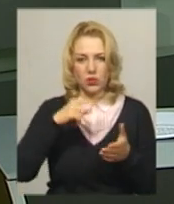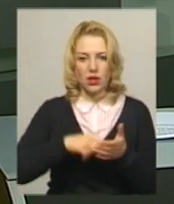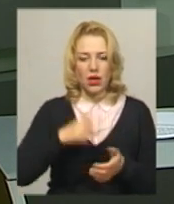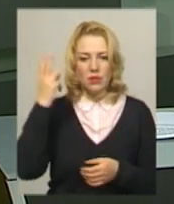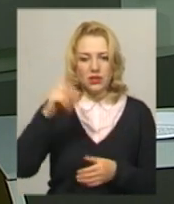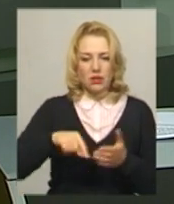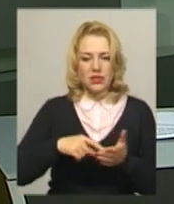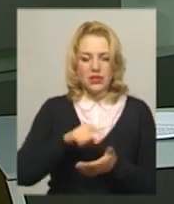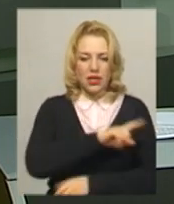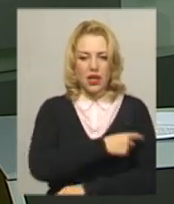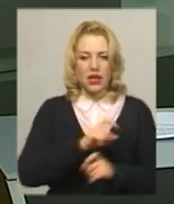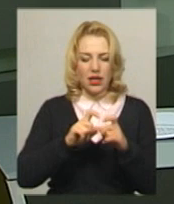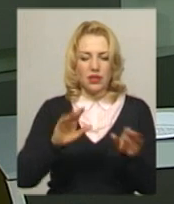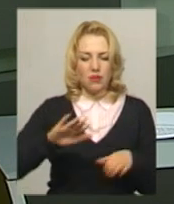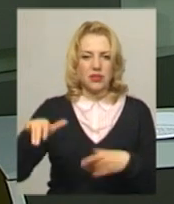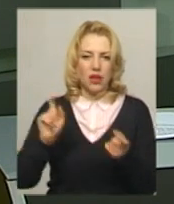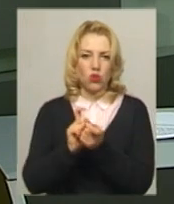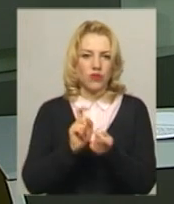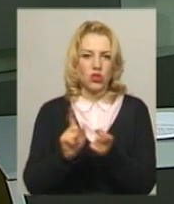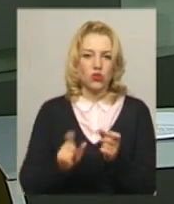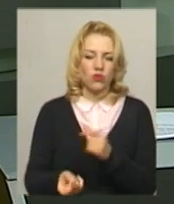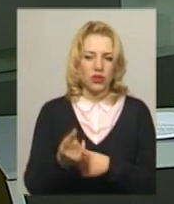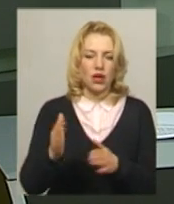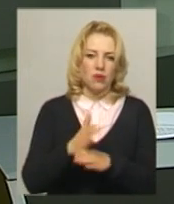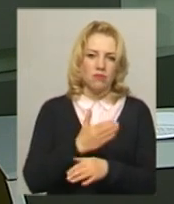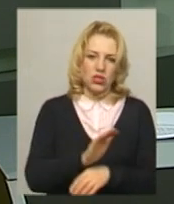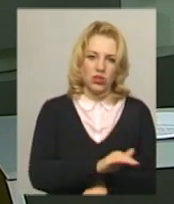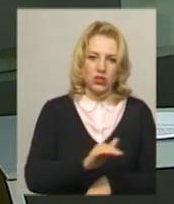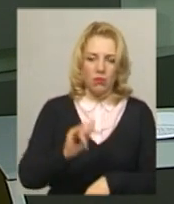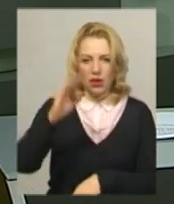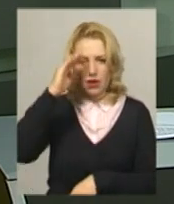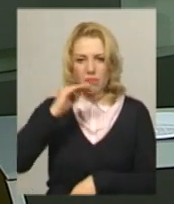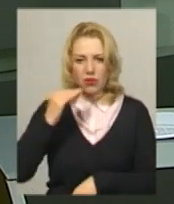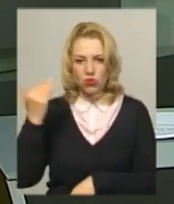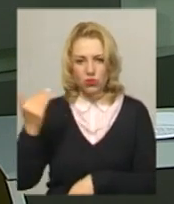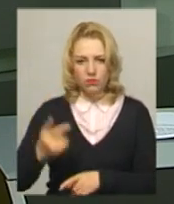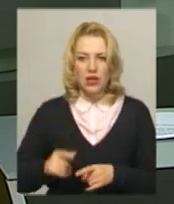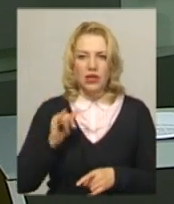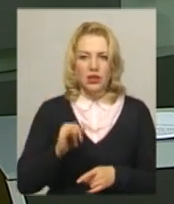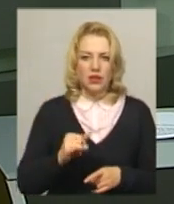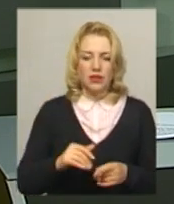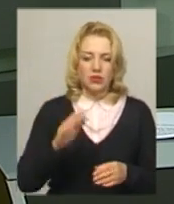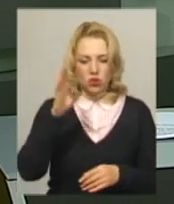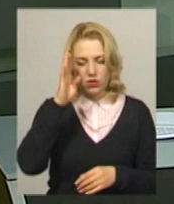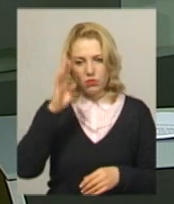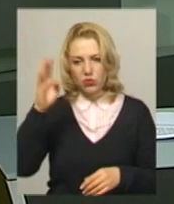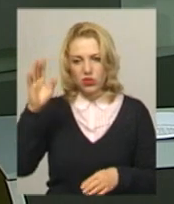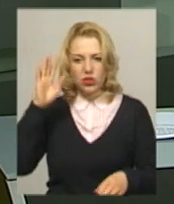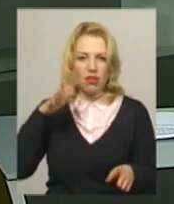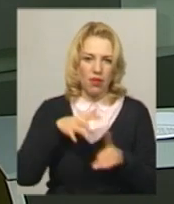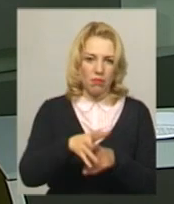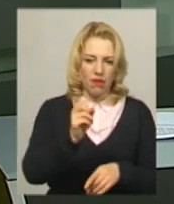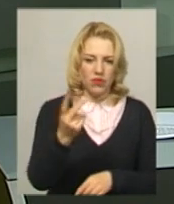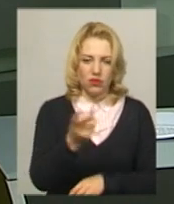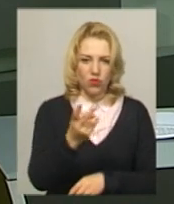міської лікарні після конфлікту, що виник між ними та батьком учня їхнього класу. За їхніми словами, чоловік накинувся на школярів та побив